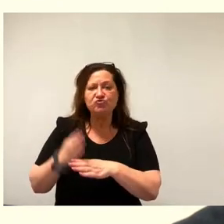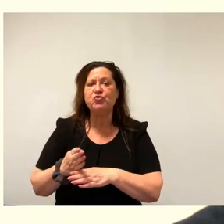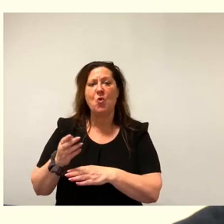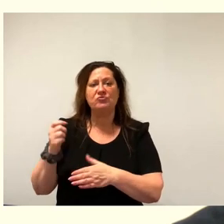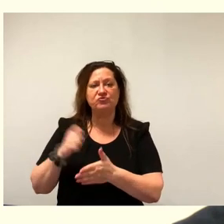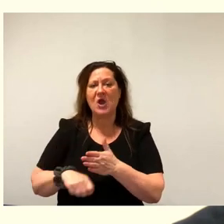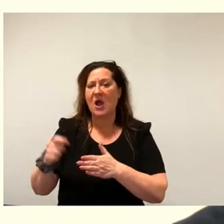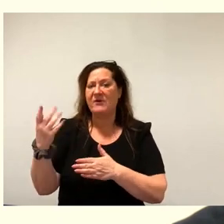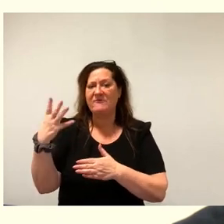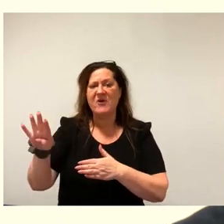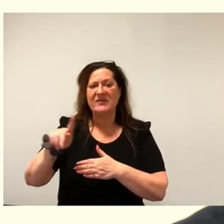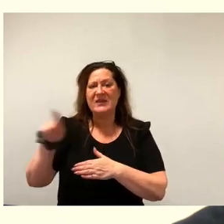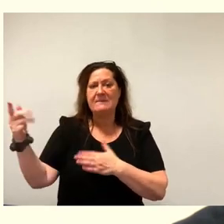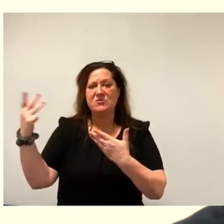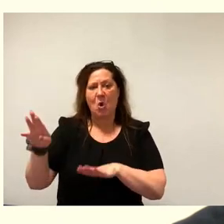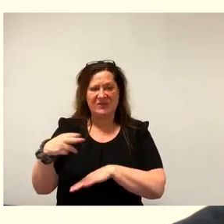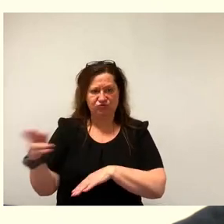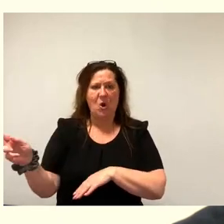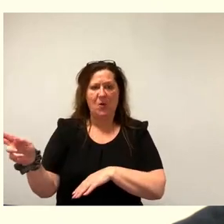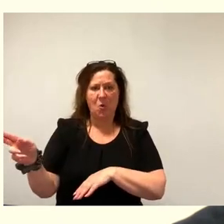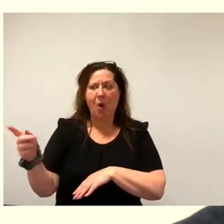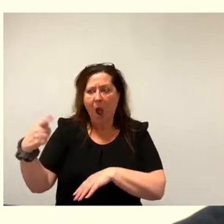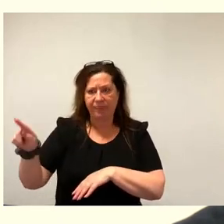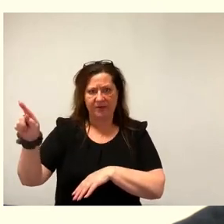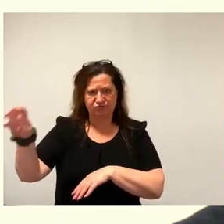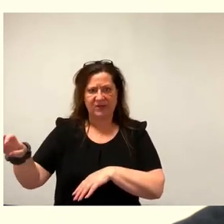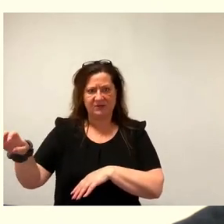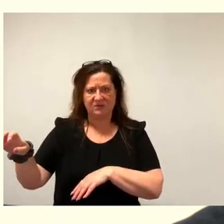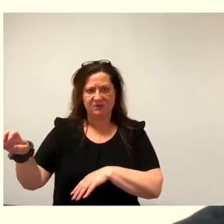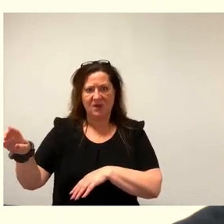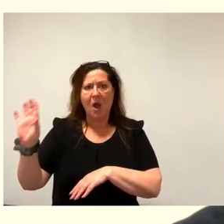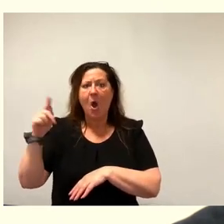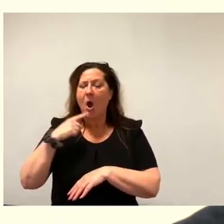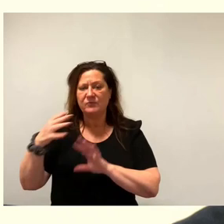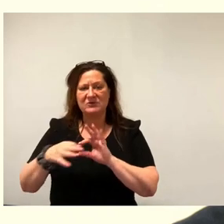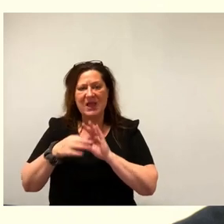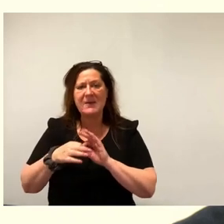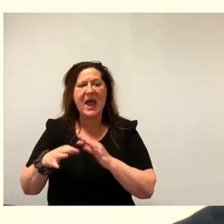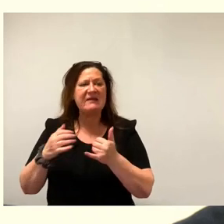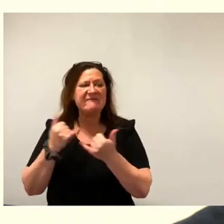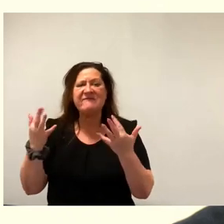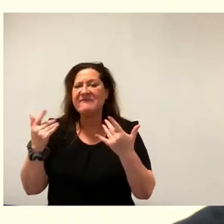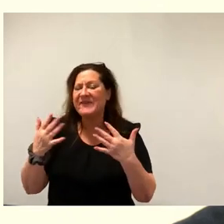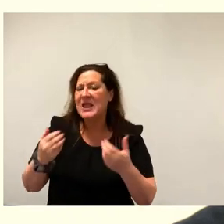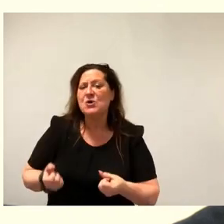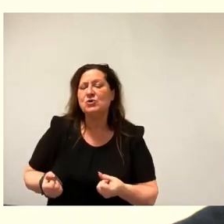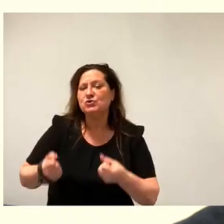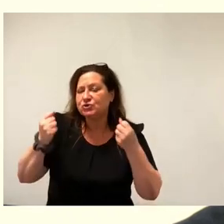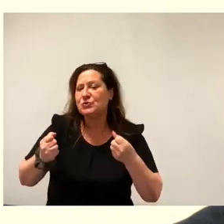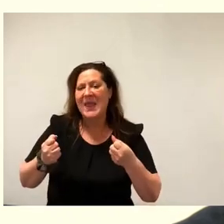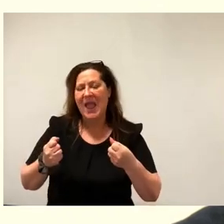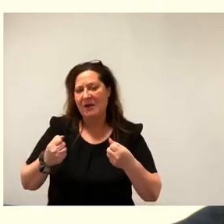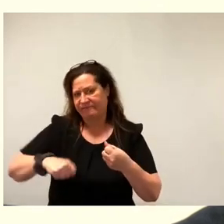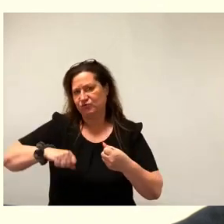40 und 90 Euro in Abhängigkeit der Schwere des Falls im Sinne von der